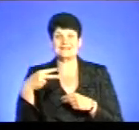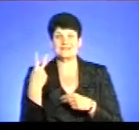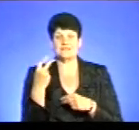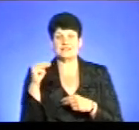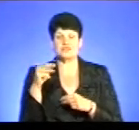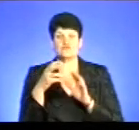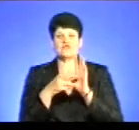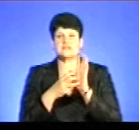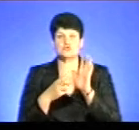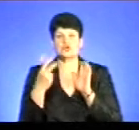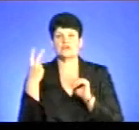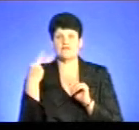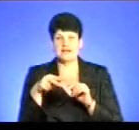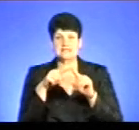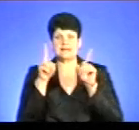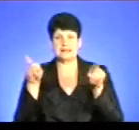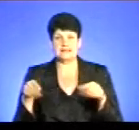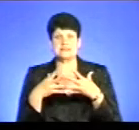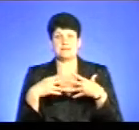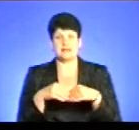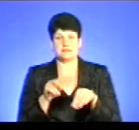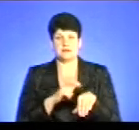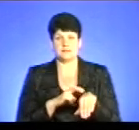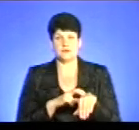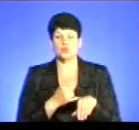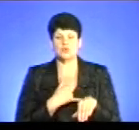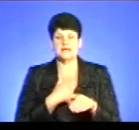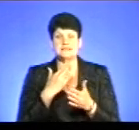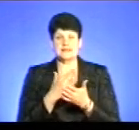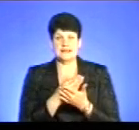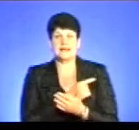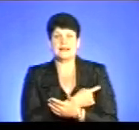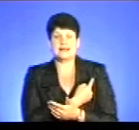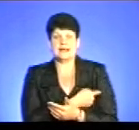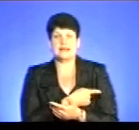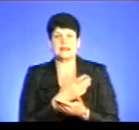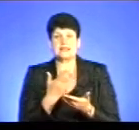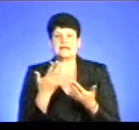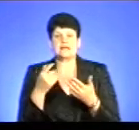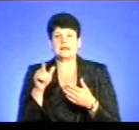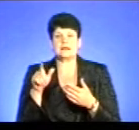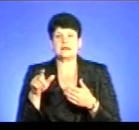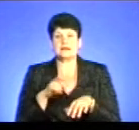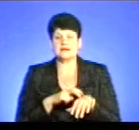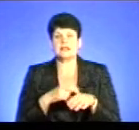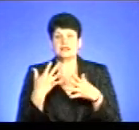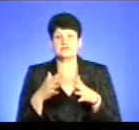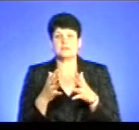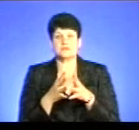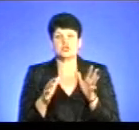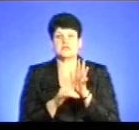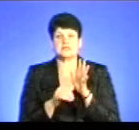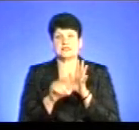820 декларацій з сімейними лікарями. В нас є лікарі, які вже більше 60%